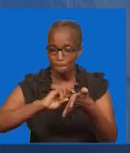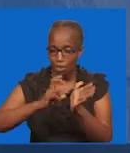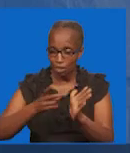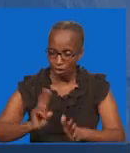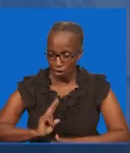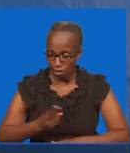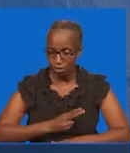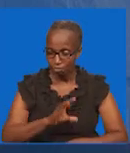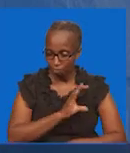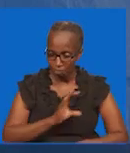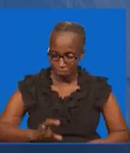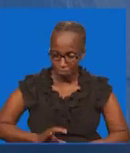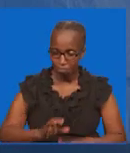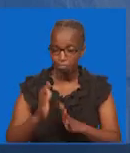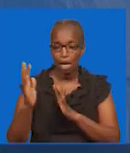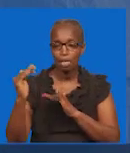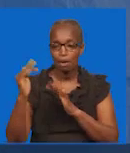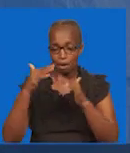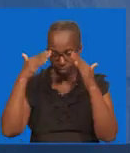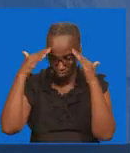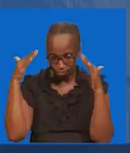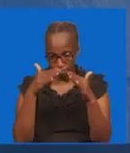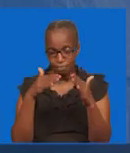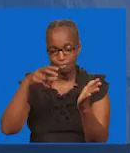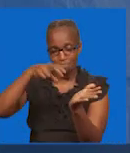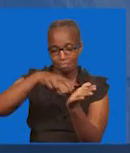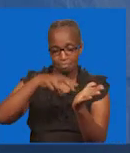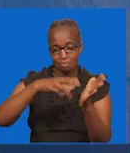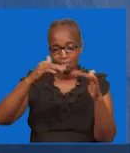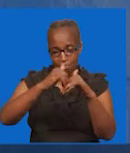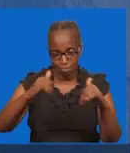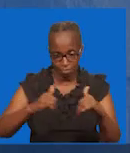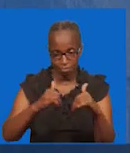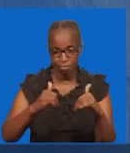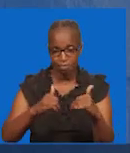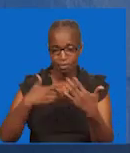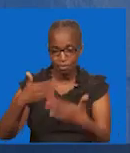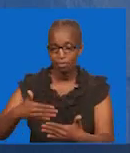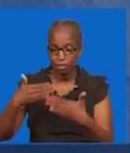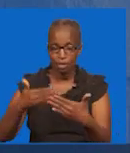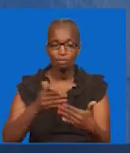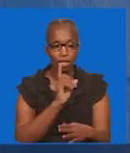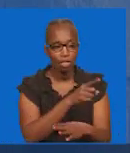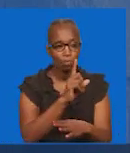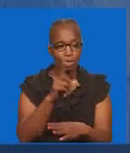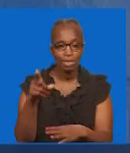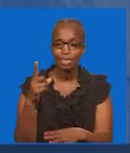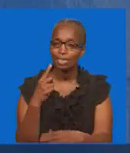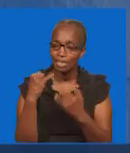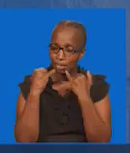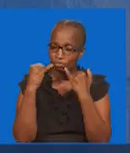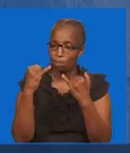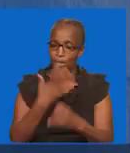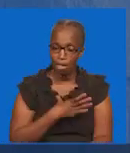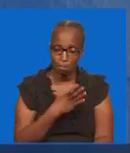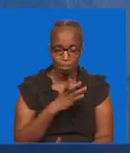Sisi kama hata wa kristo Inatupasa mungu Tuzingatie hii Na tukaweze kusimama Katika malango Lango lako Na kuwapea